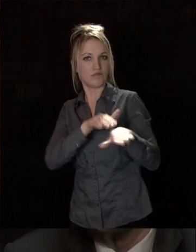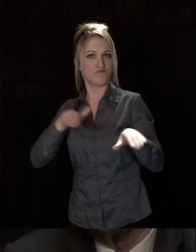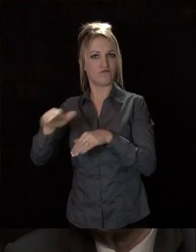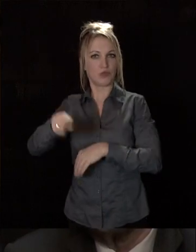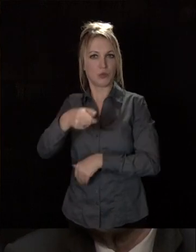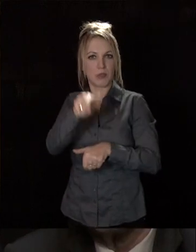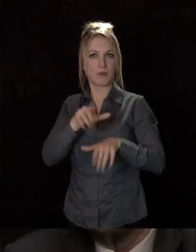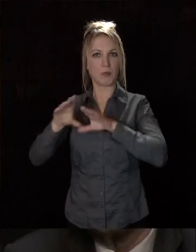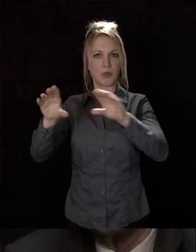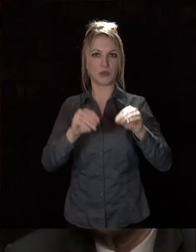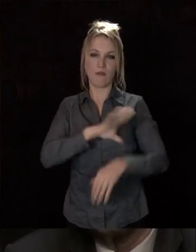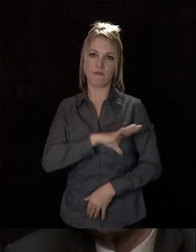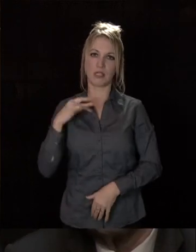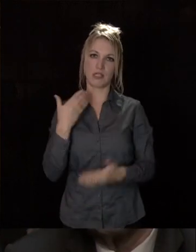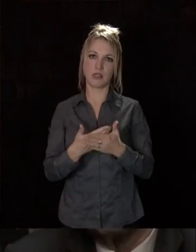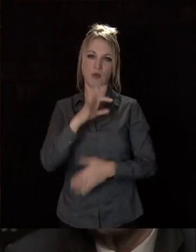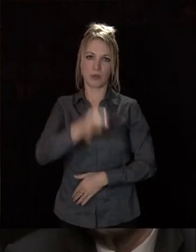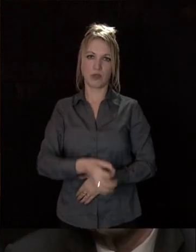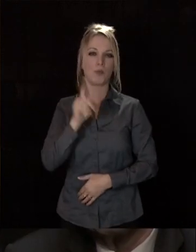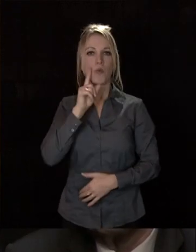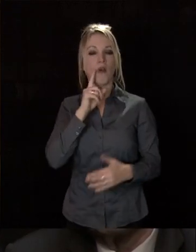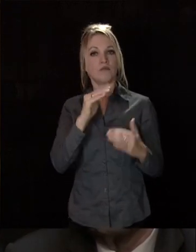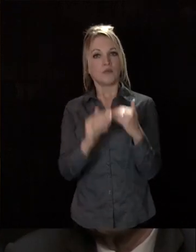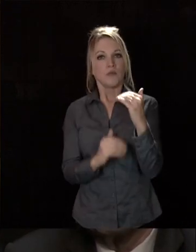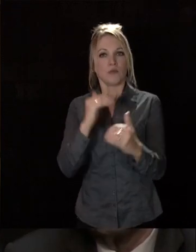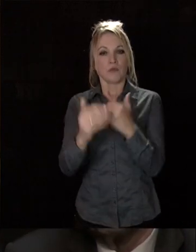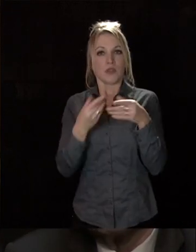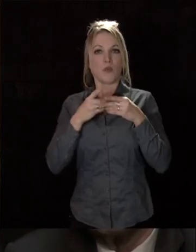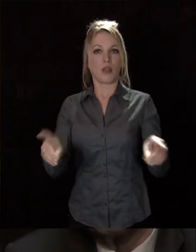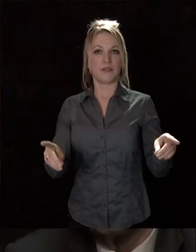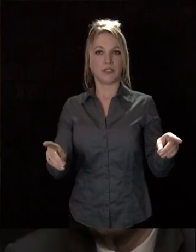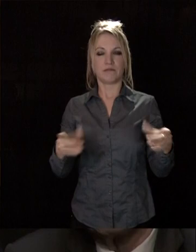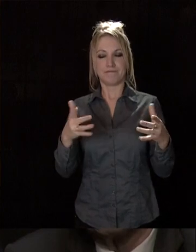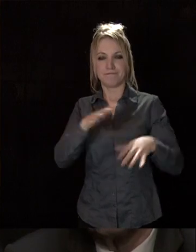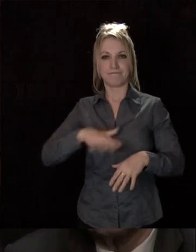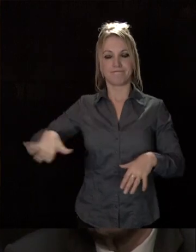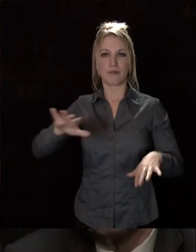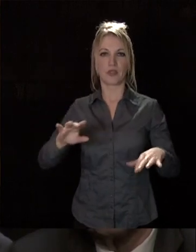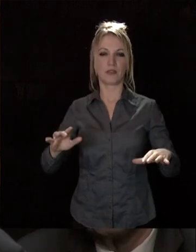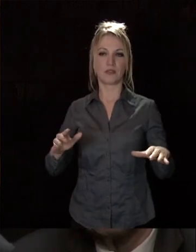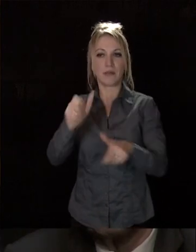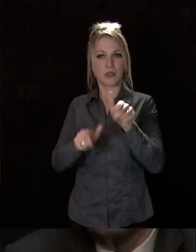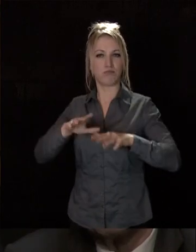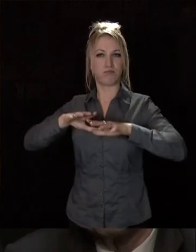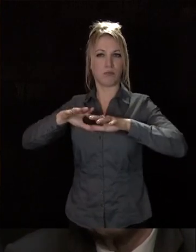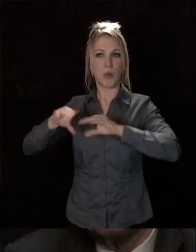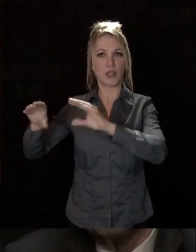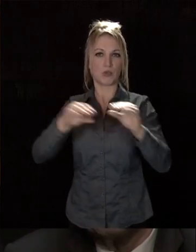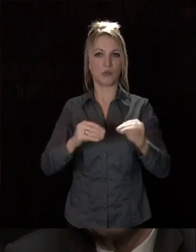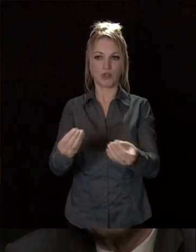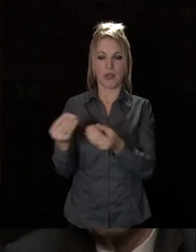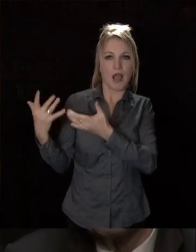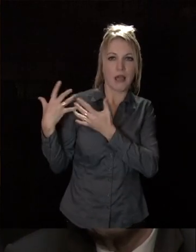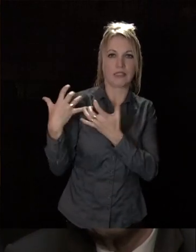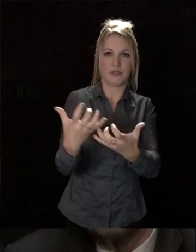que c'est une grande fierté, car cette progression démographique, c'est un facteur d'attractivité